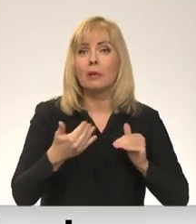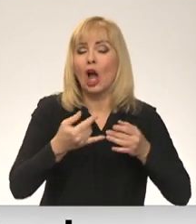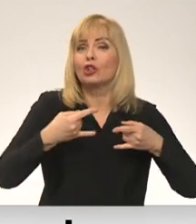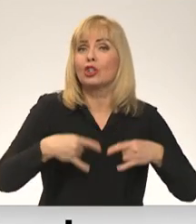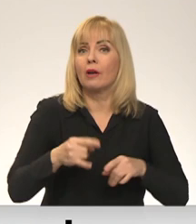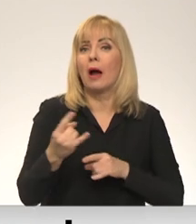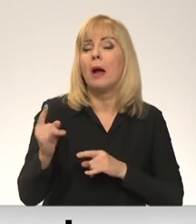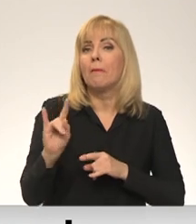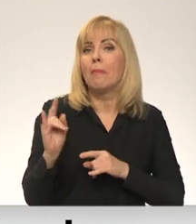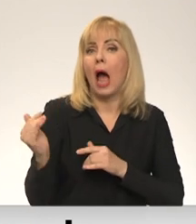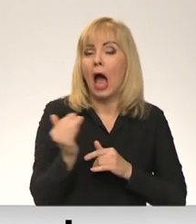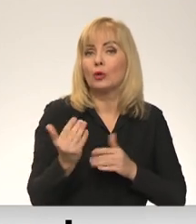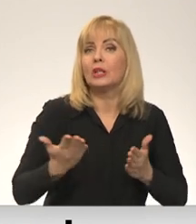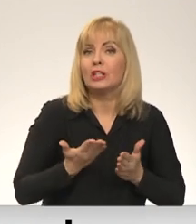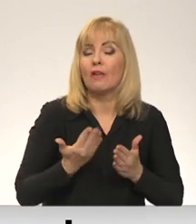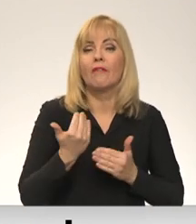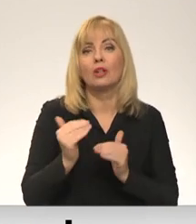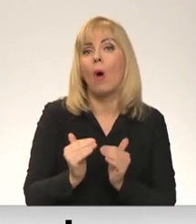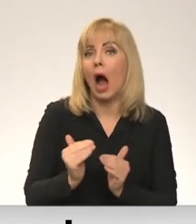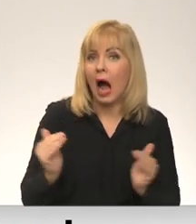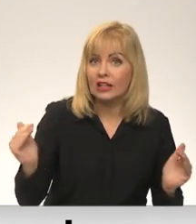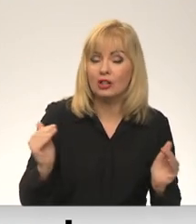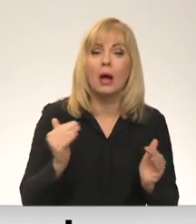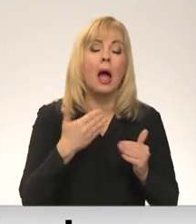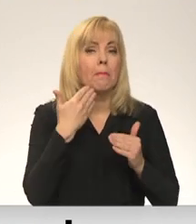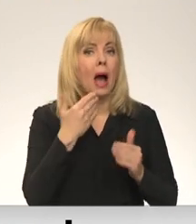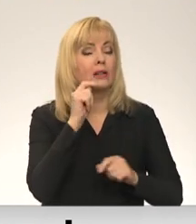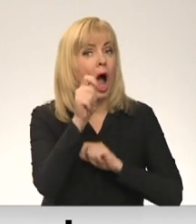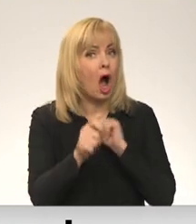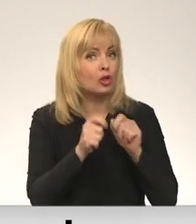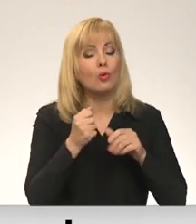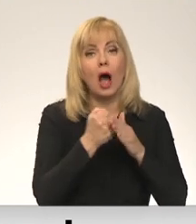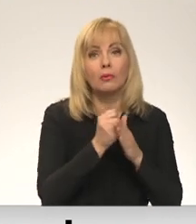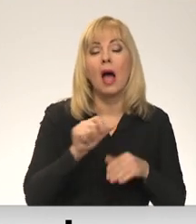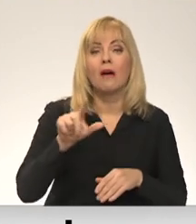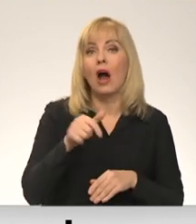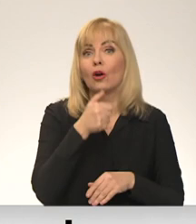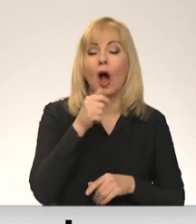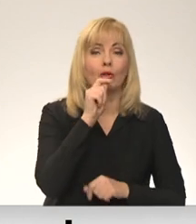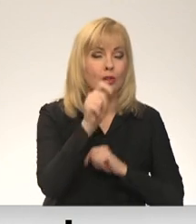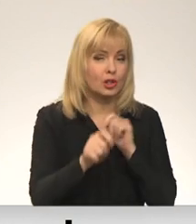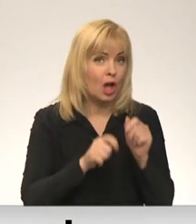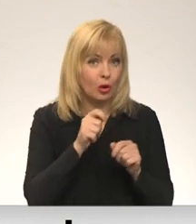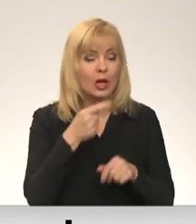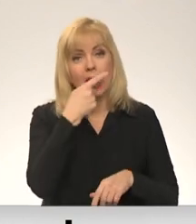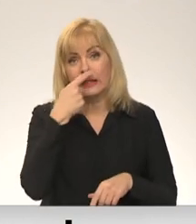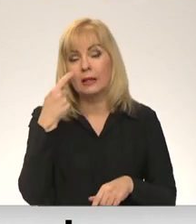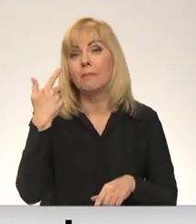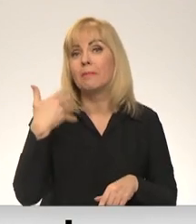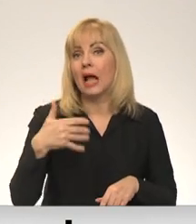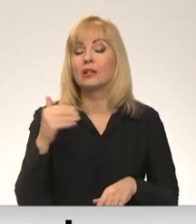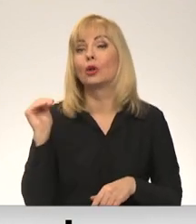bērnu izdzīvošanai un attīstībai. Pateicoties ziedotāju atbalstam, kas vairākos gados saziedojuši gandrīz 150